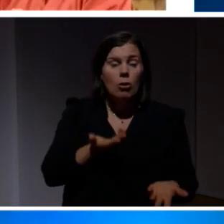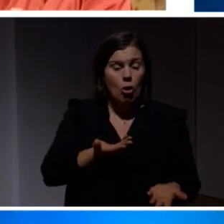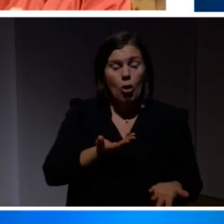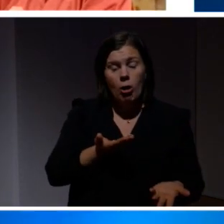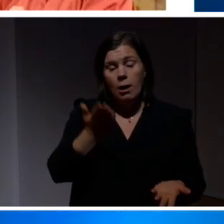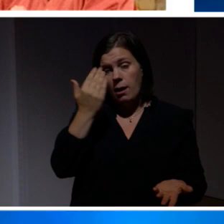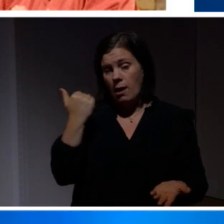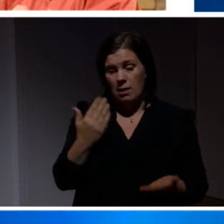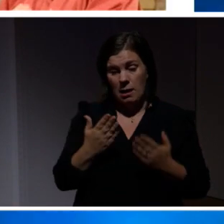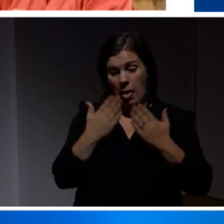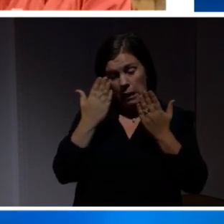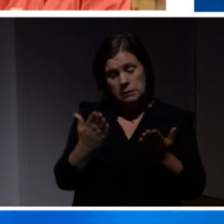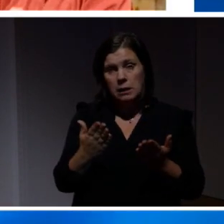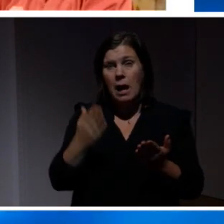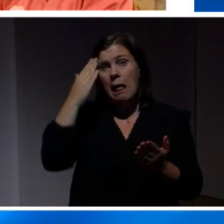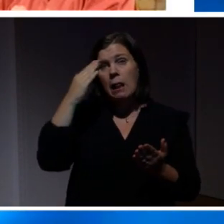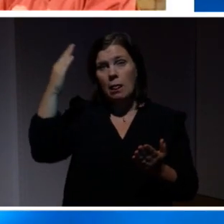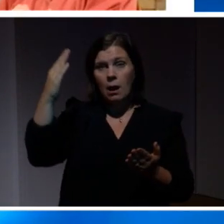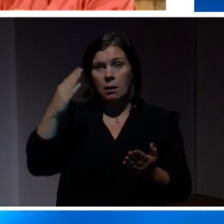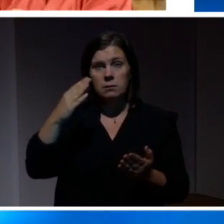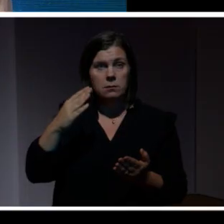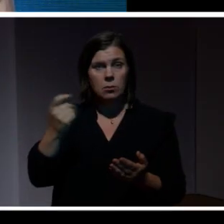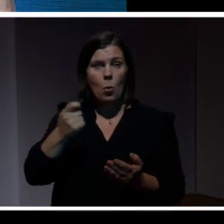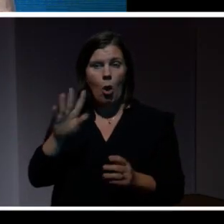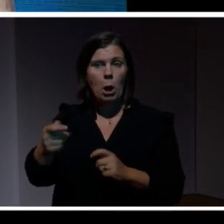man ju då om äldre som blir lurade på nätet.